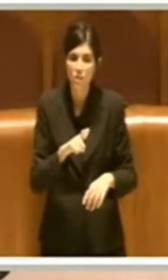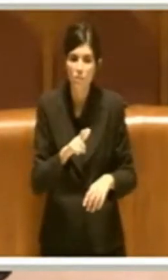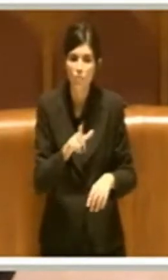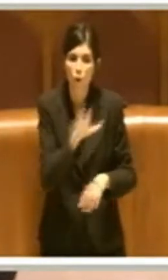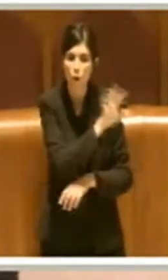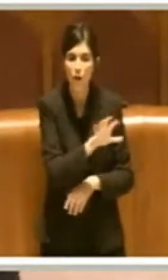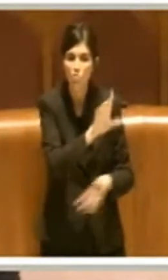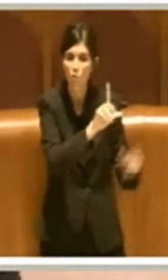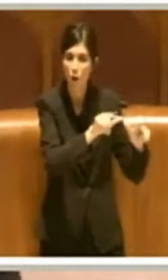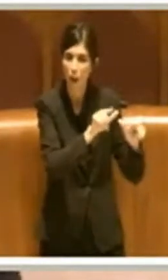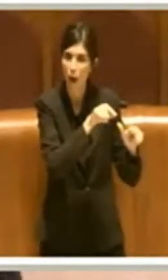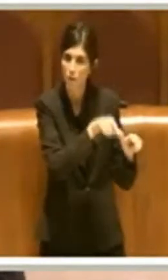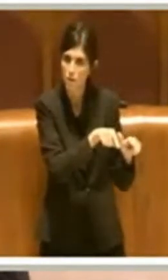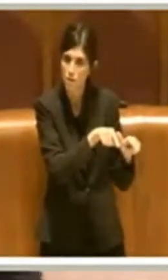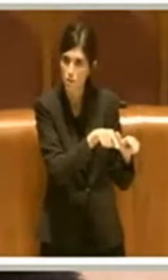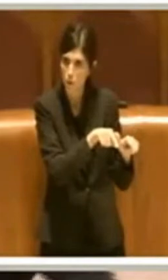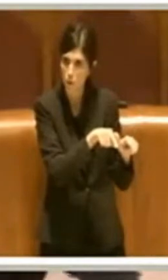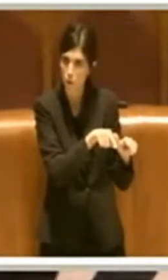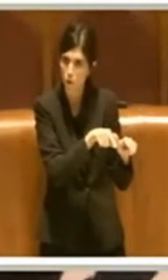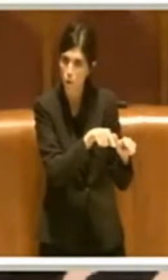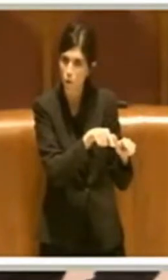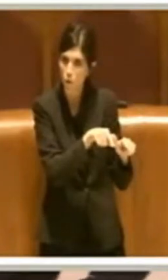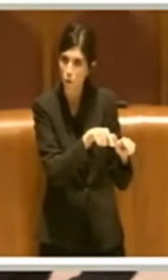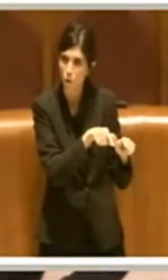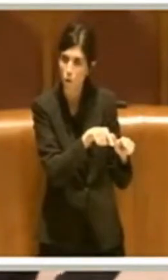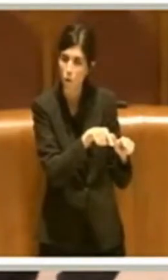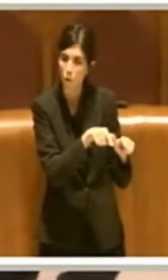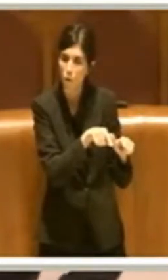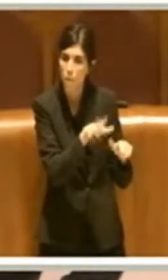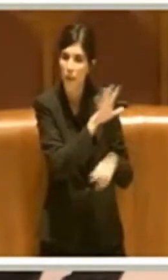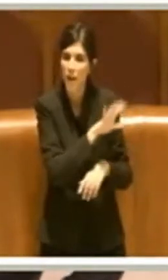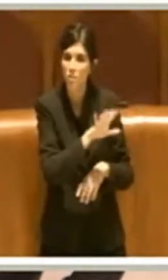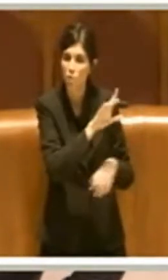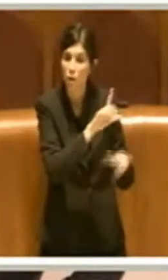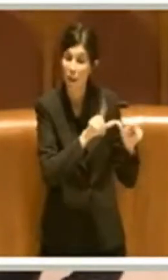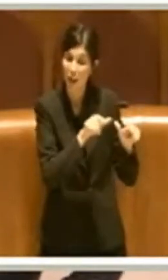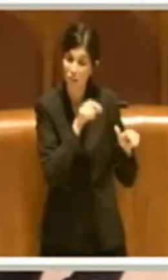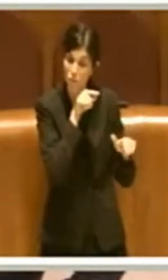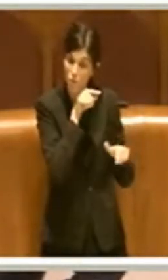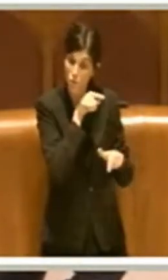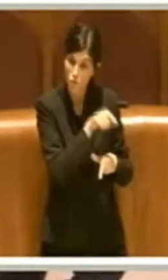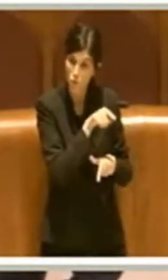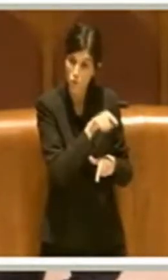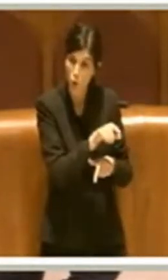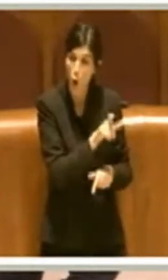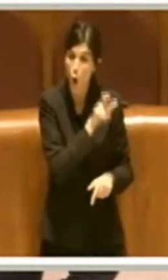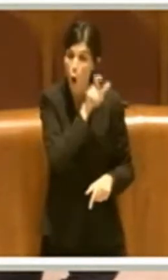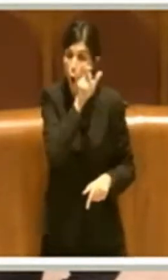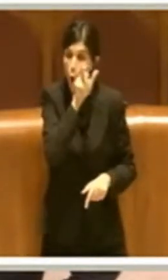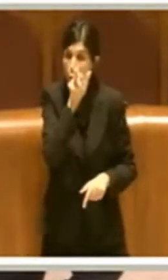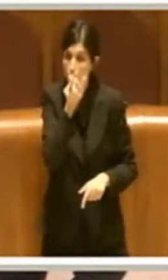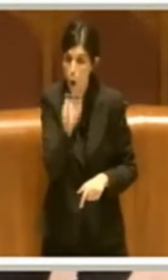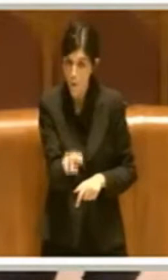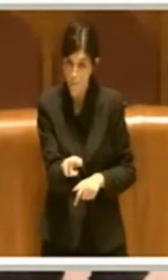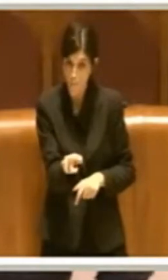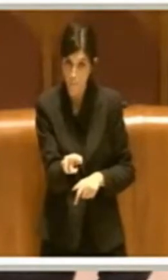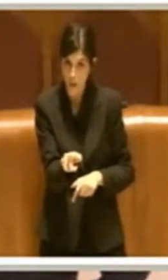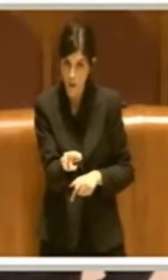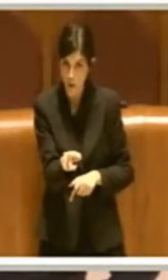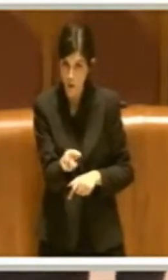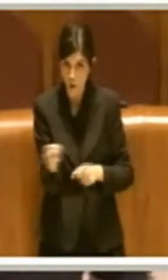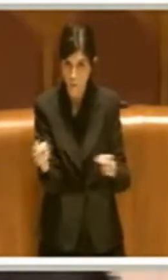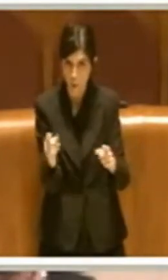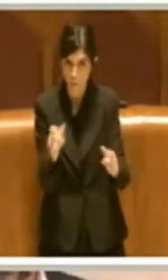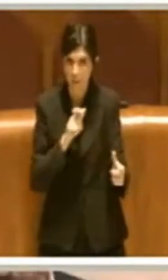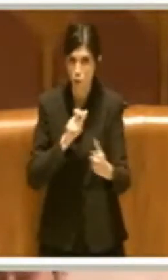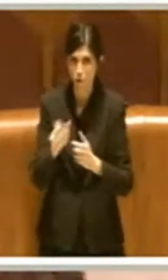ha imposto in una trattativa con Roma